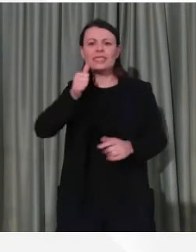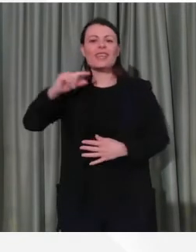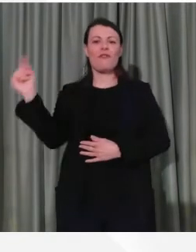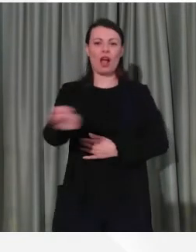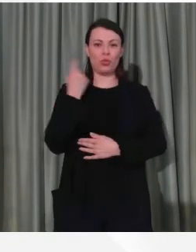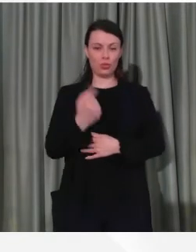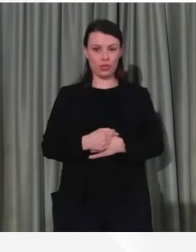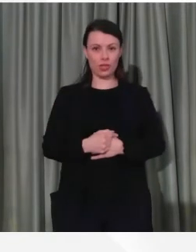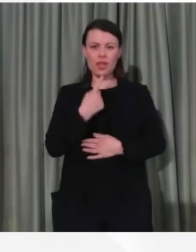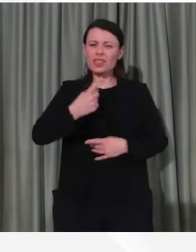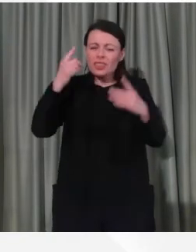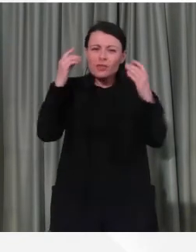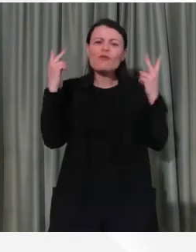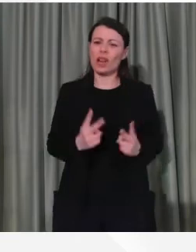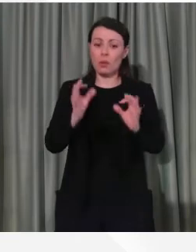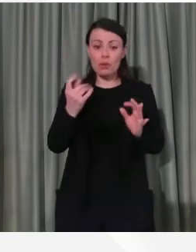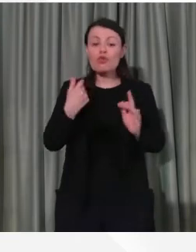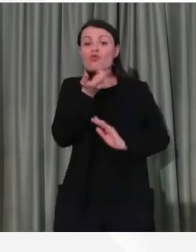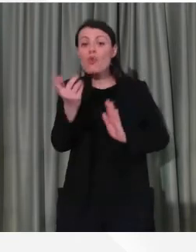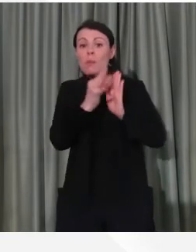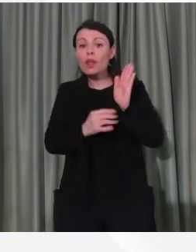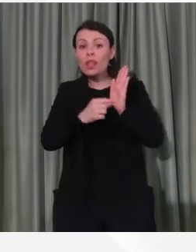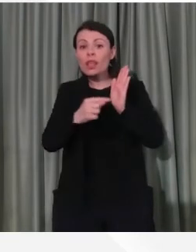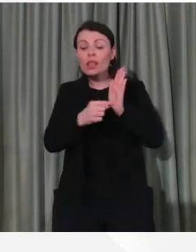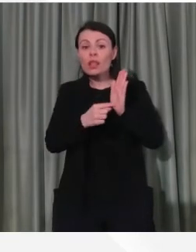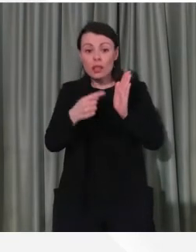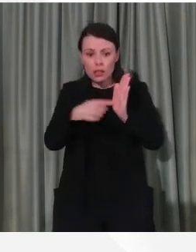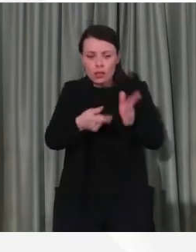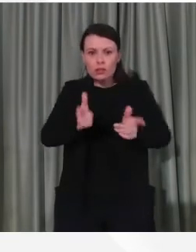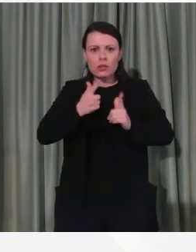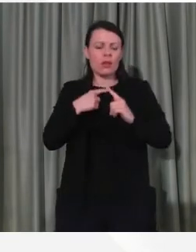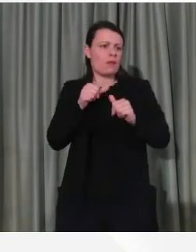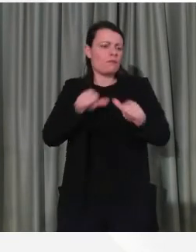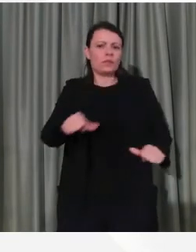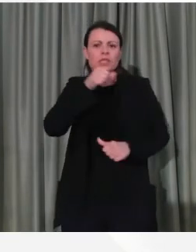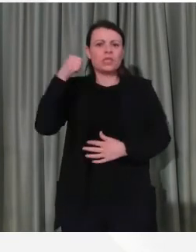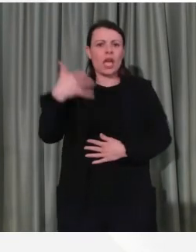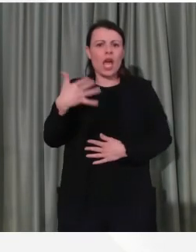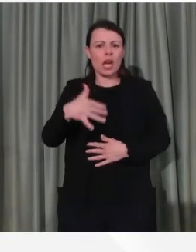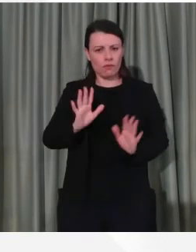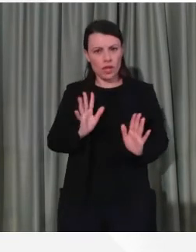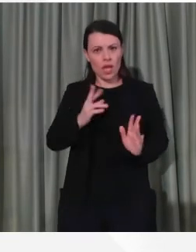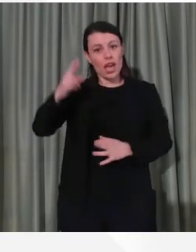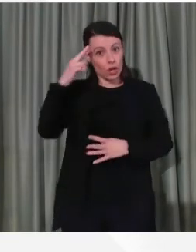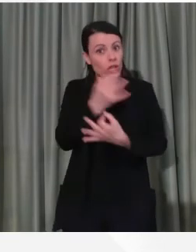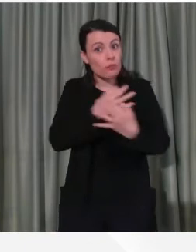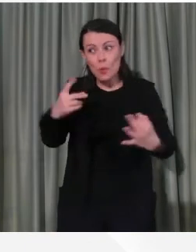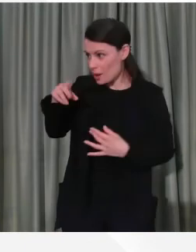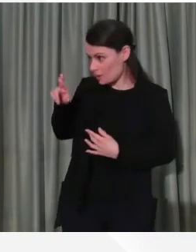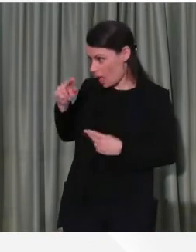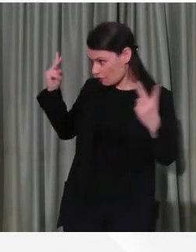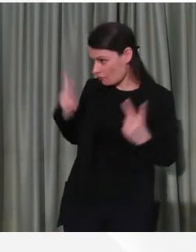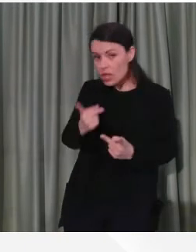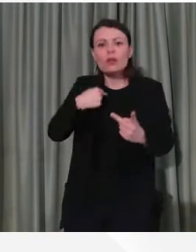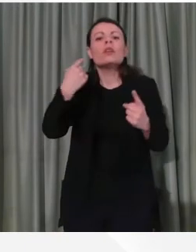uno dei dati fondamentali. Ricordiamo, Pier, che non sostituisce il sistema sanitario, nel senso che se